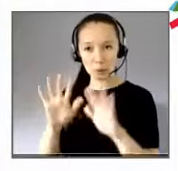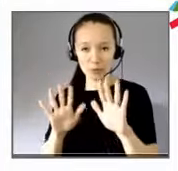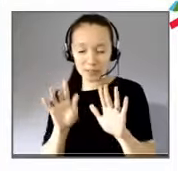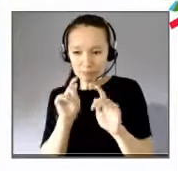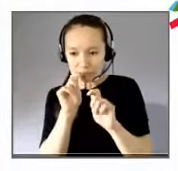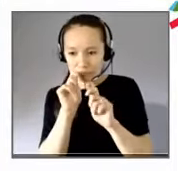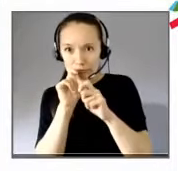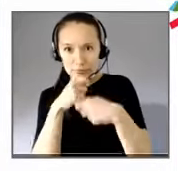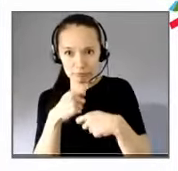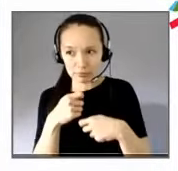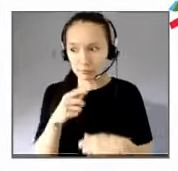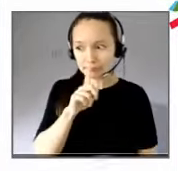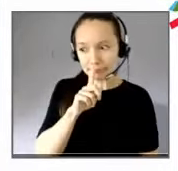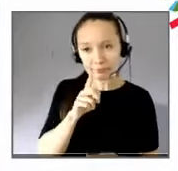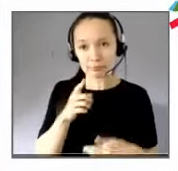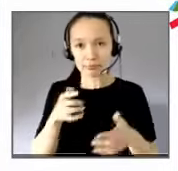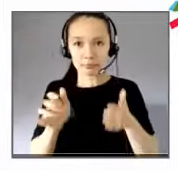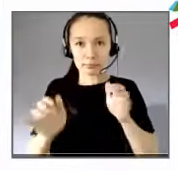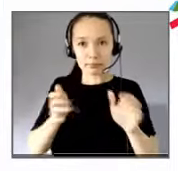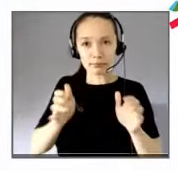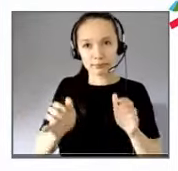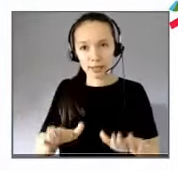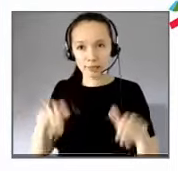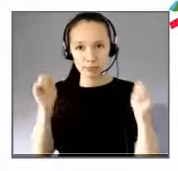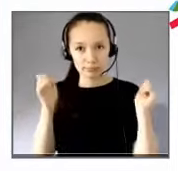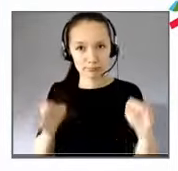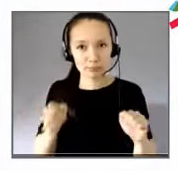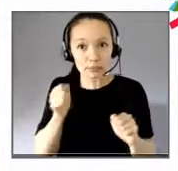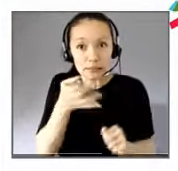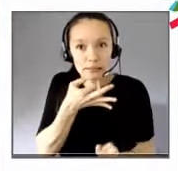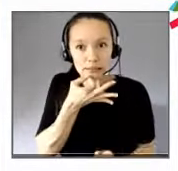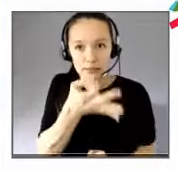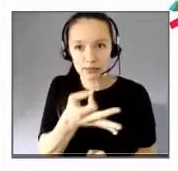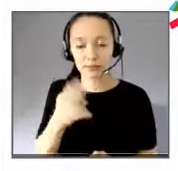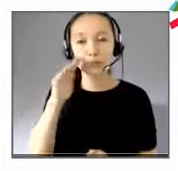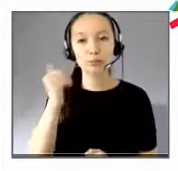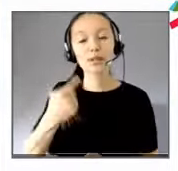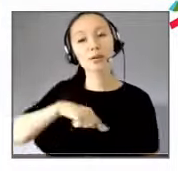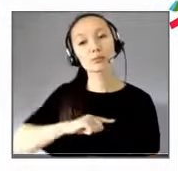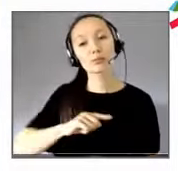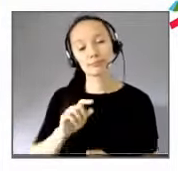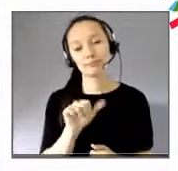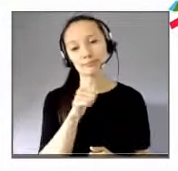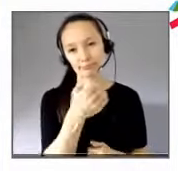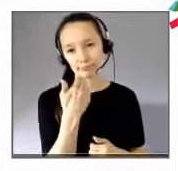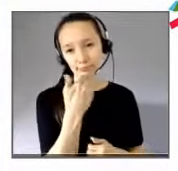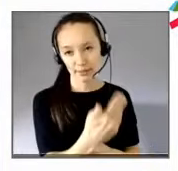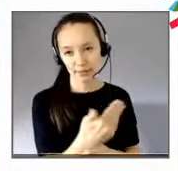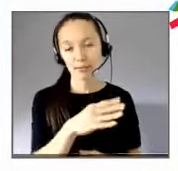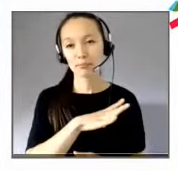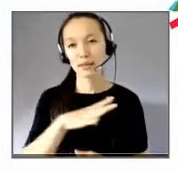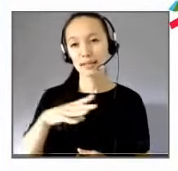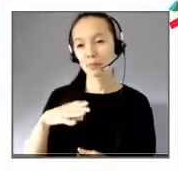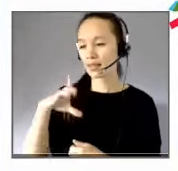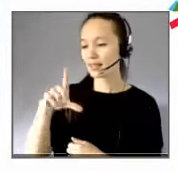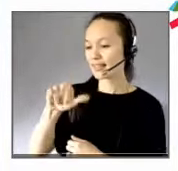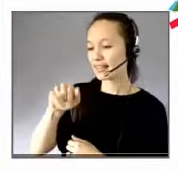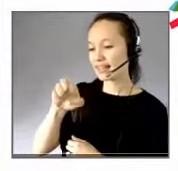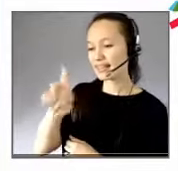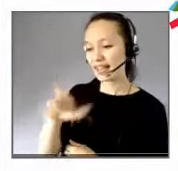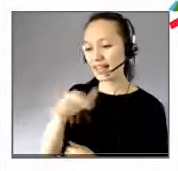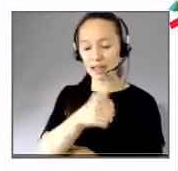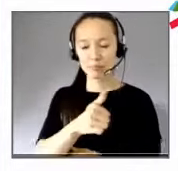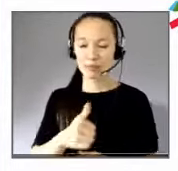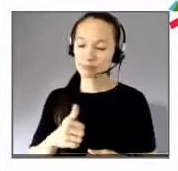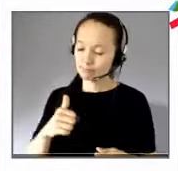de cet événement, et je tiens tout particulièrement à remercier Laure Cellier pour sa ténacité, ont tenu, et je les